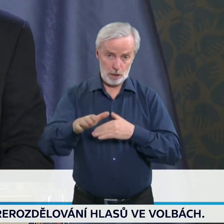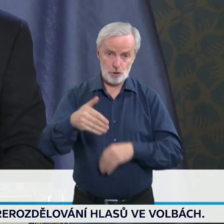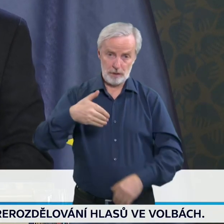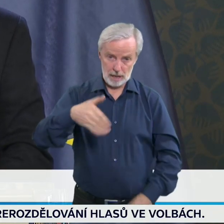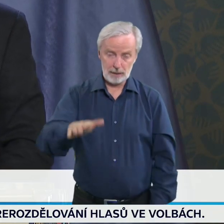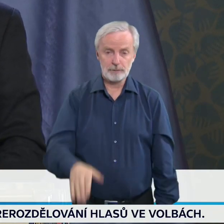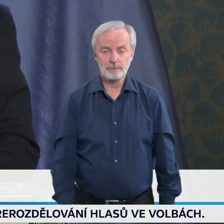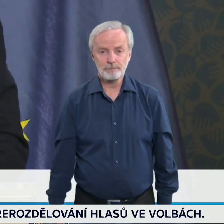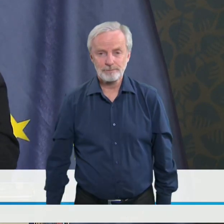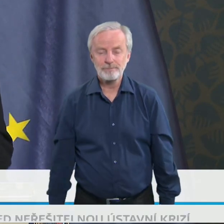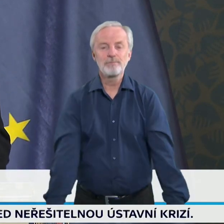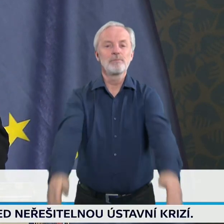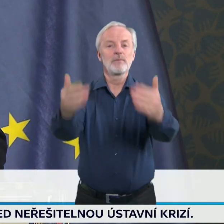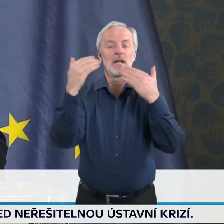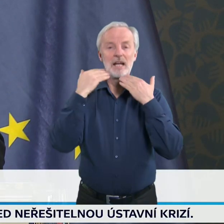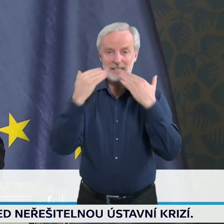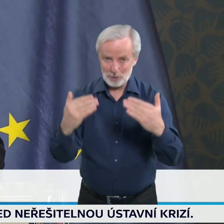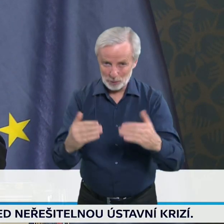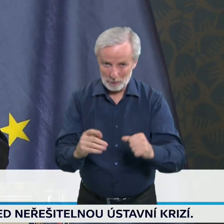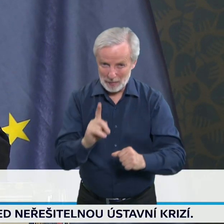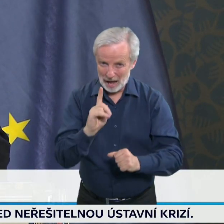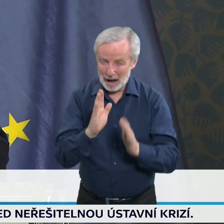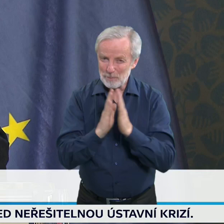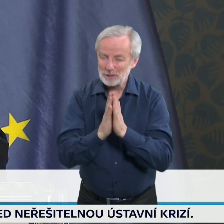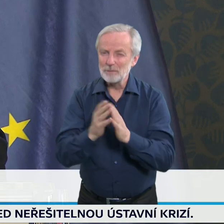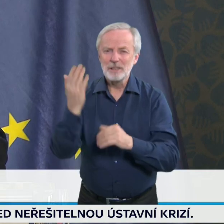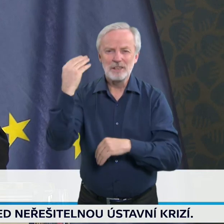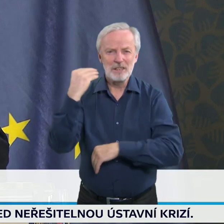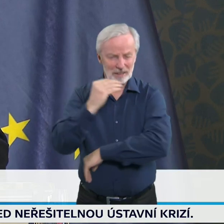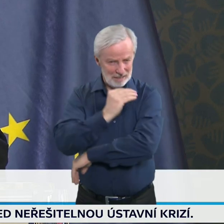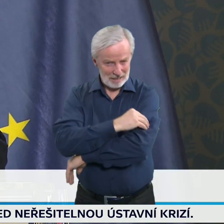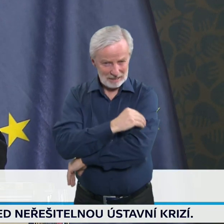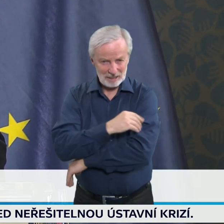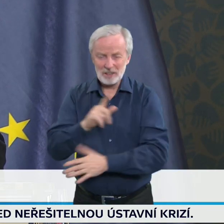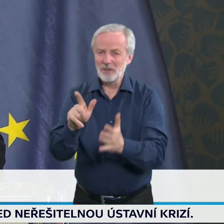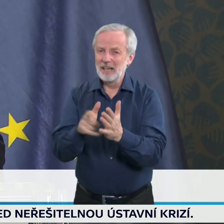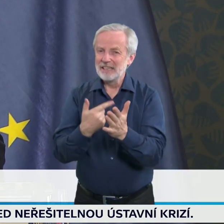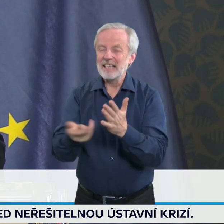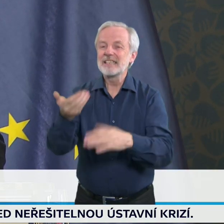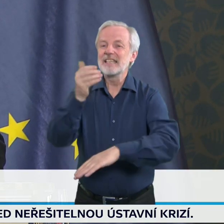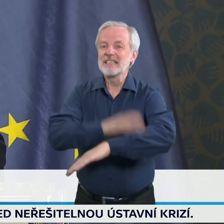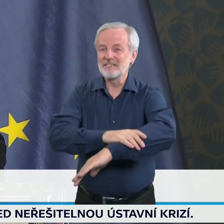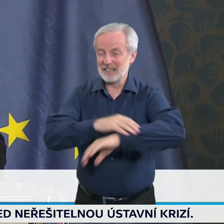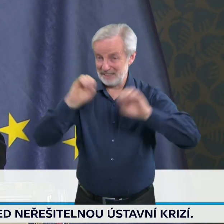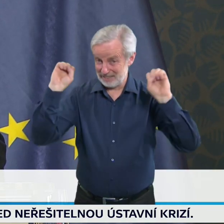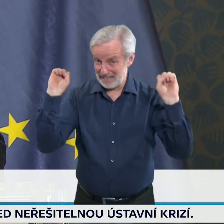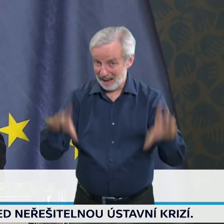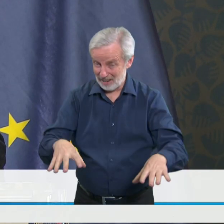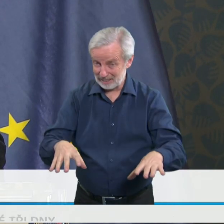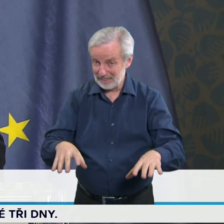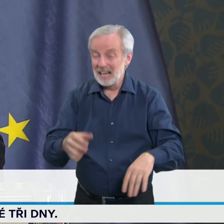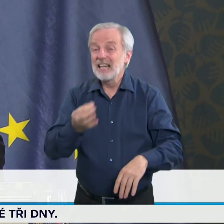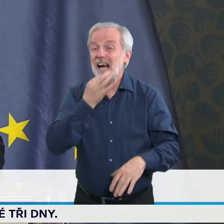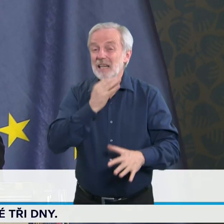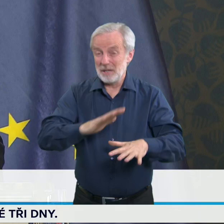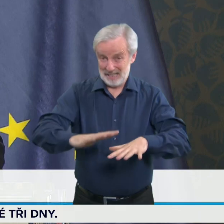Děkuji, pane ministře. Jenom se zeptám, vy jste mě kdysi řekl, že nejste zvyklý se vzdávat. To znamená, vy, i kdyby jste cítil, že se něco kolem